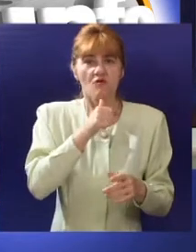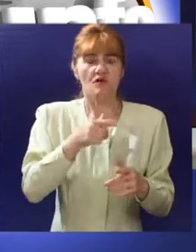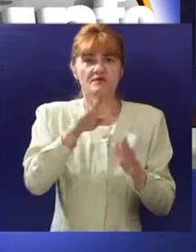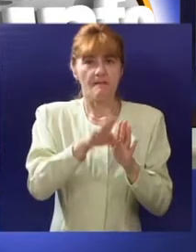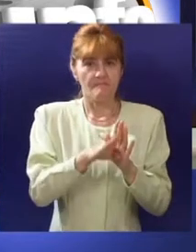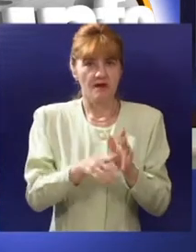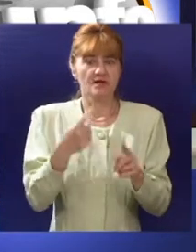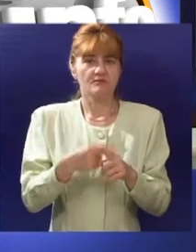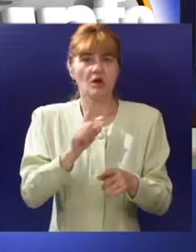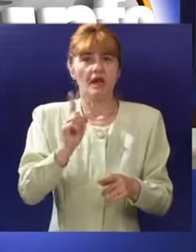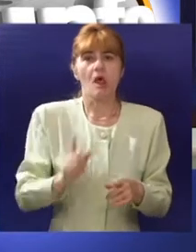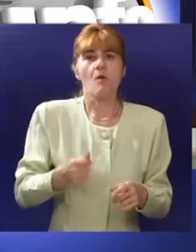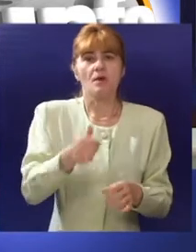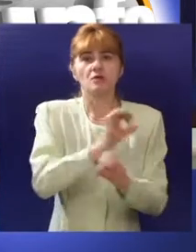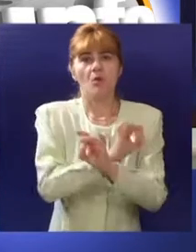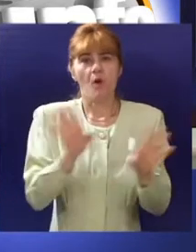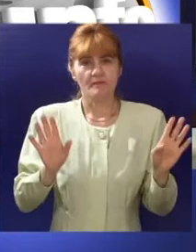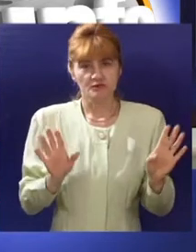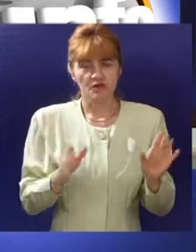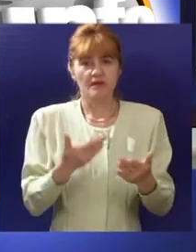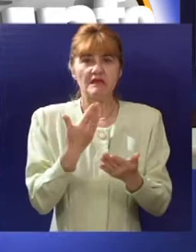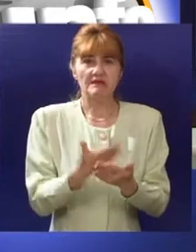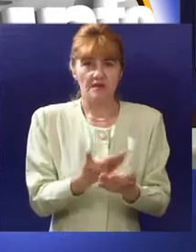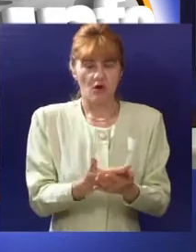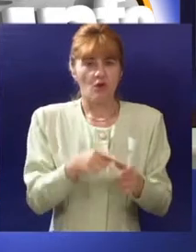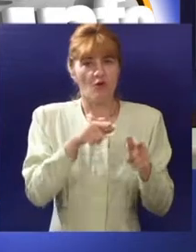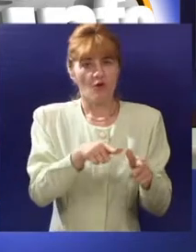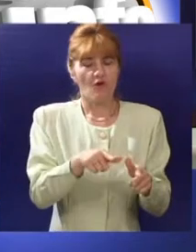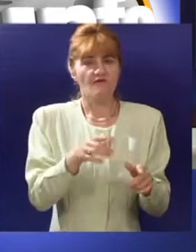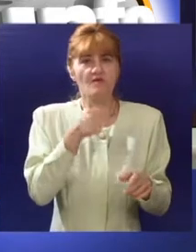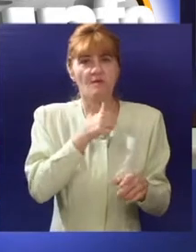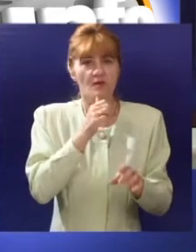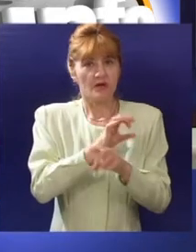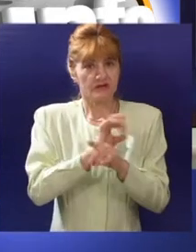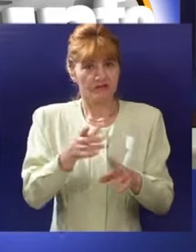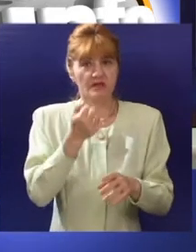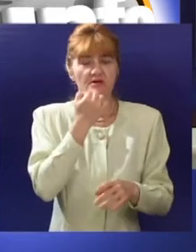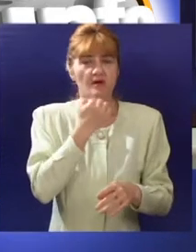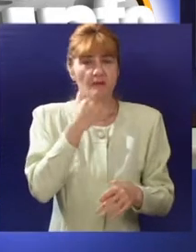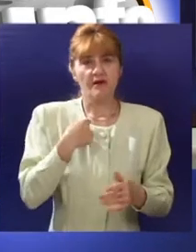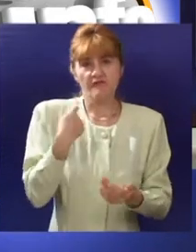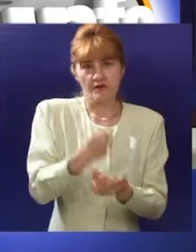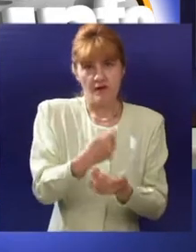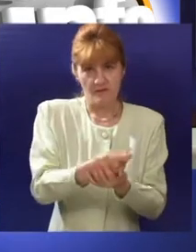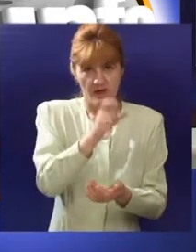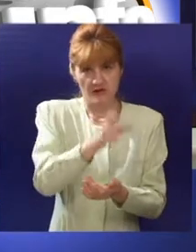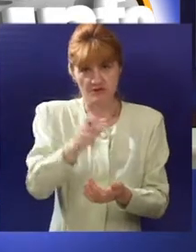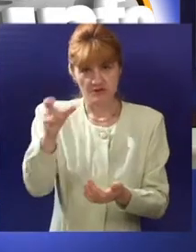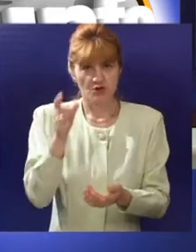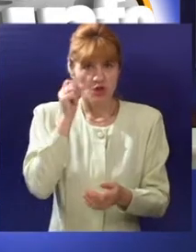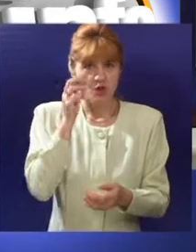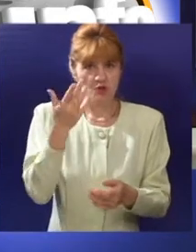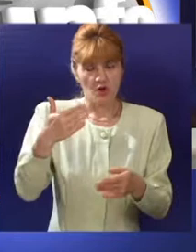koji su najveća stavka, uopšte neće uplaćivati. Državnici smatraju da će ova mera pomoći da se smanji broj onih koji rade u sivoj zoni,